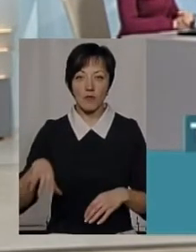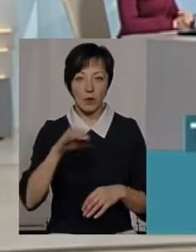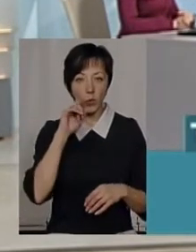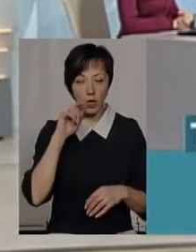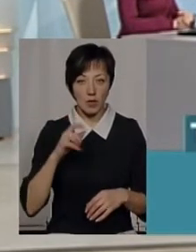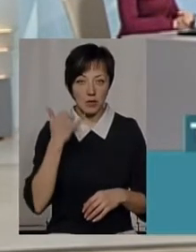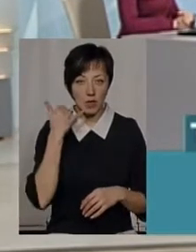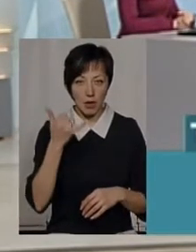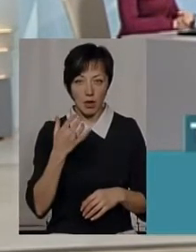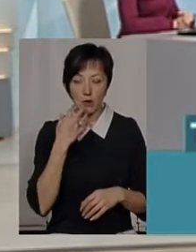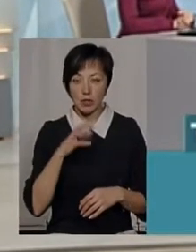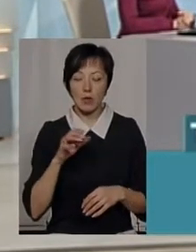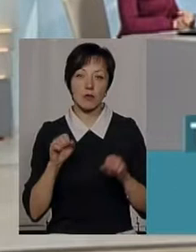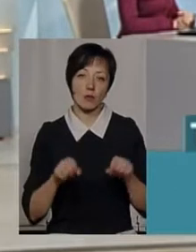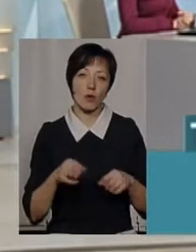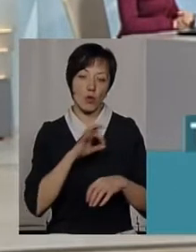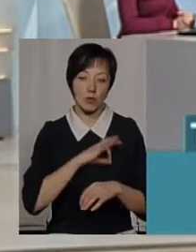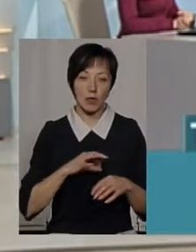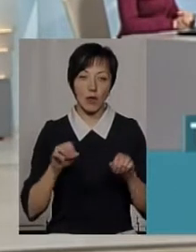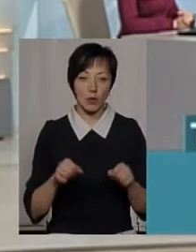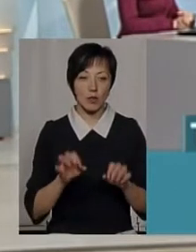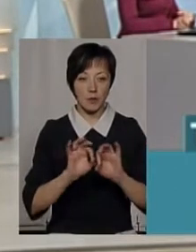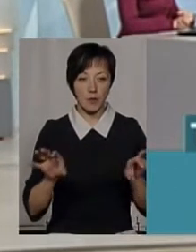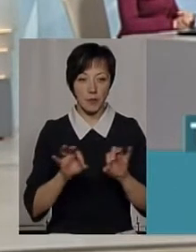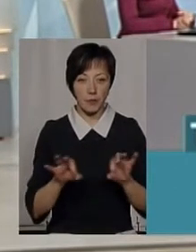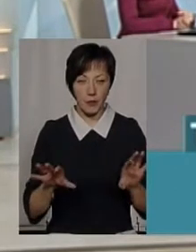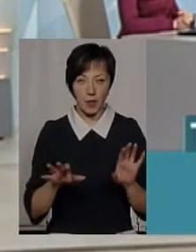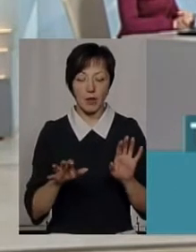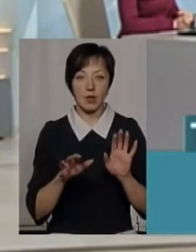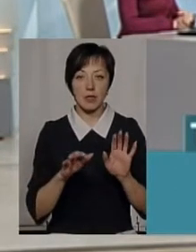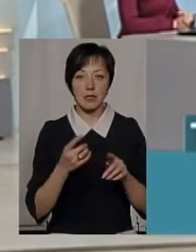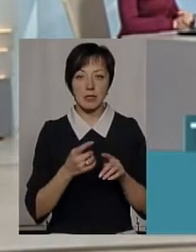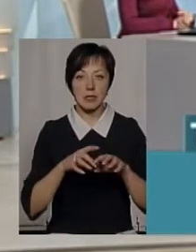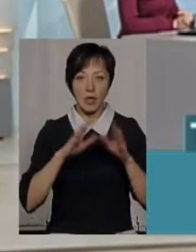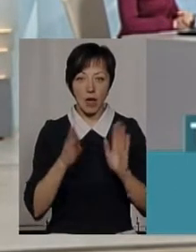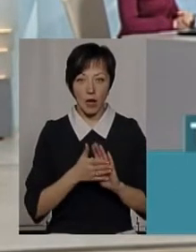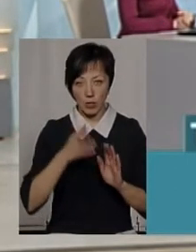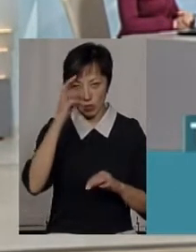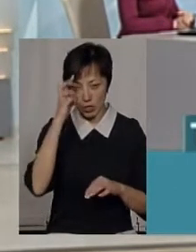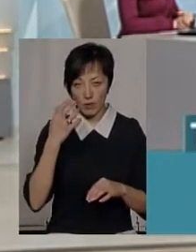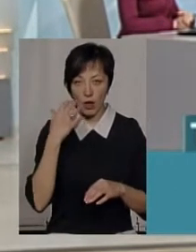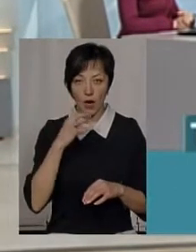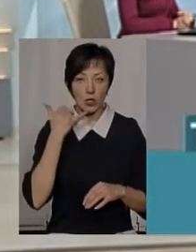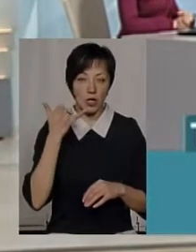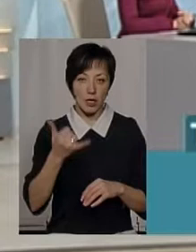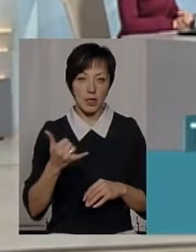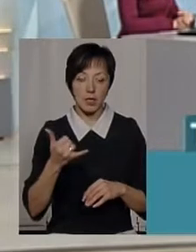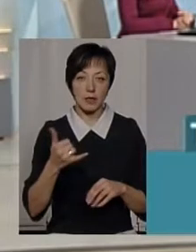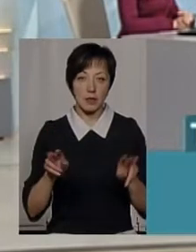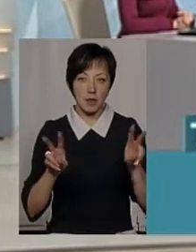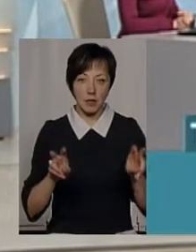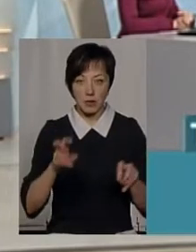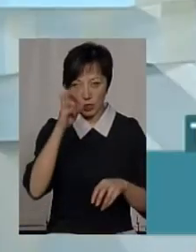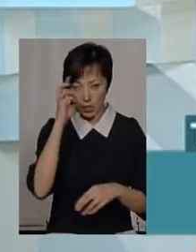всеукраїнська гаряча лінія. Користуючись нагодою, я хотів людям її продиктувати. Загальнодержавна гаряча лінія на